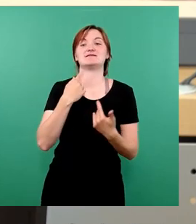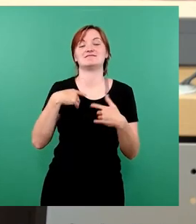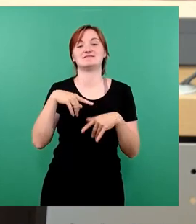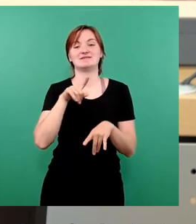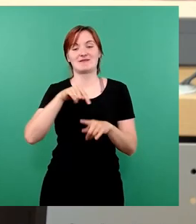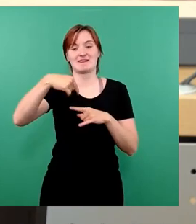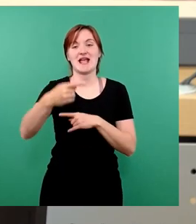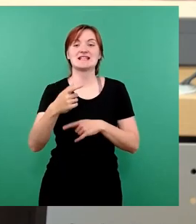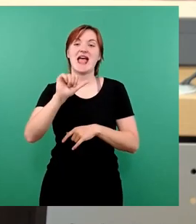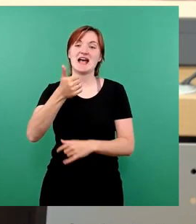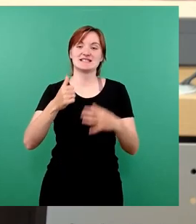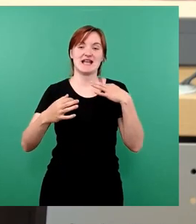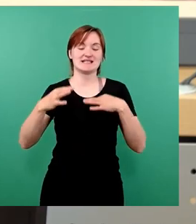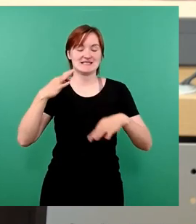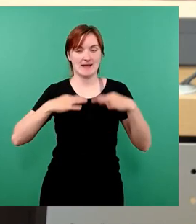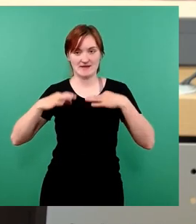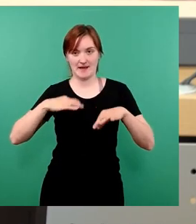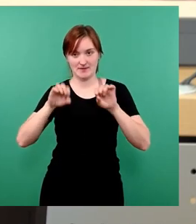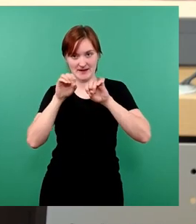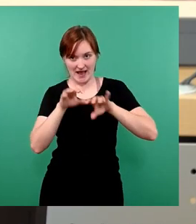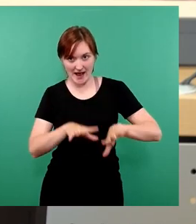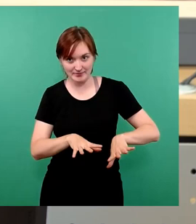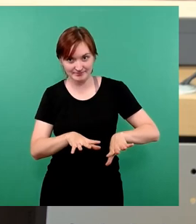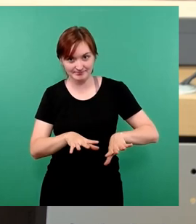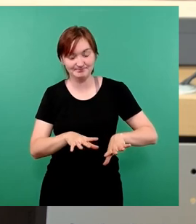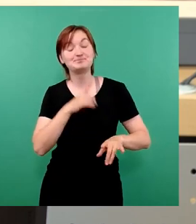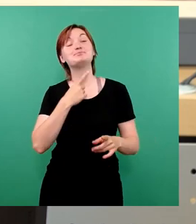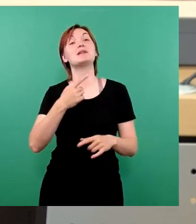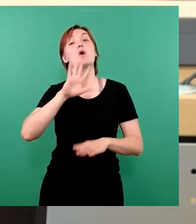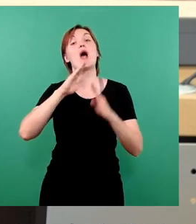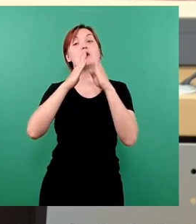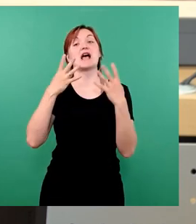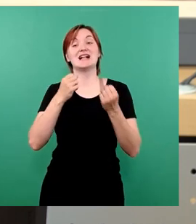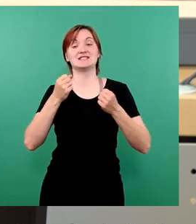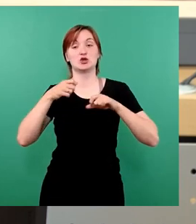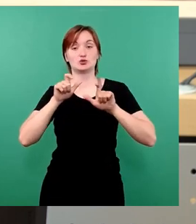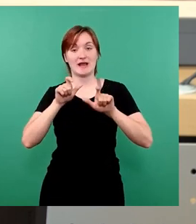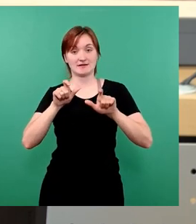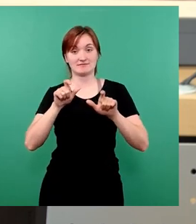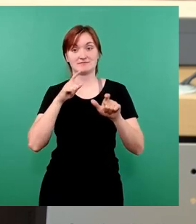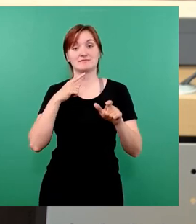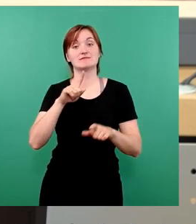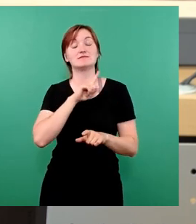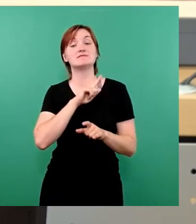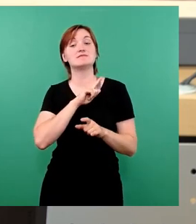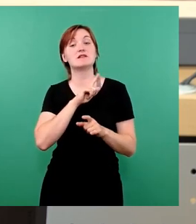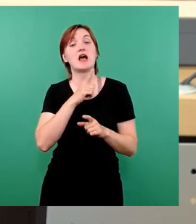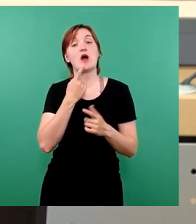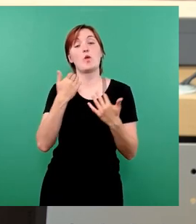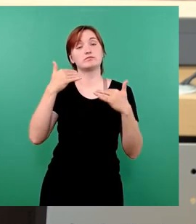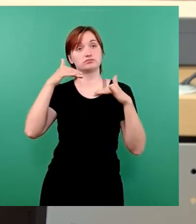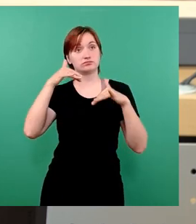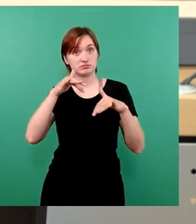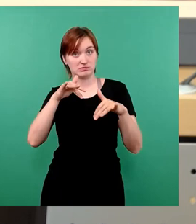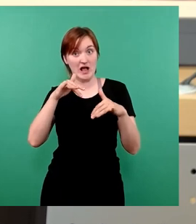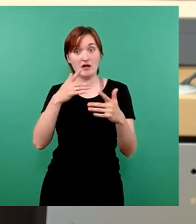niederlegen werde. Auch für Haushaltssperren gilt das Wort desjenigen, der vor uns da war, mit uns ist und nach uns sein